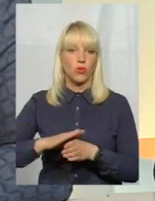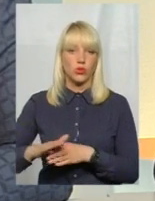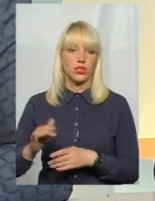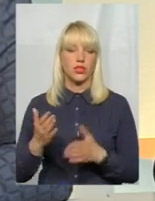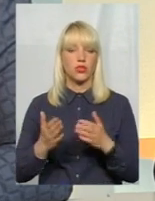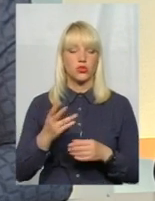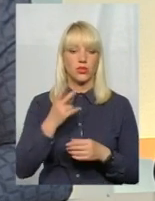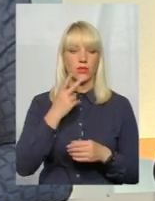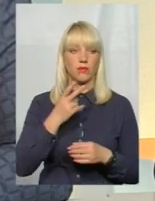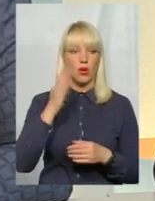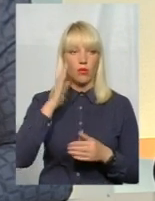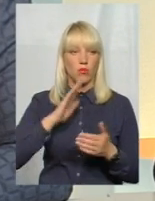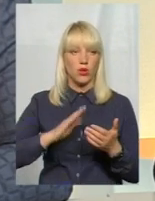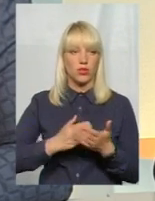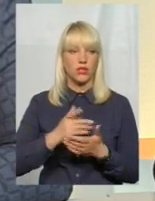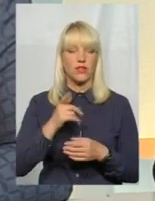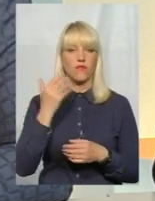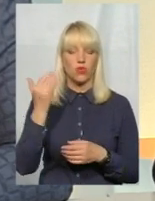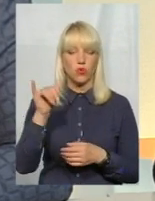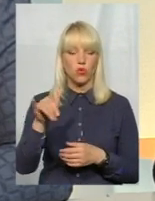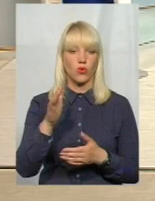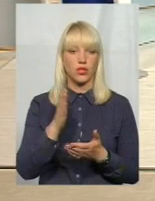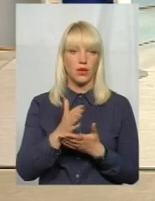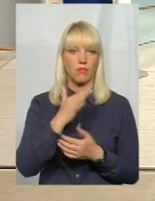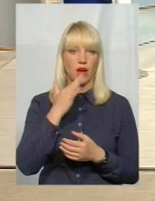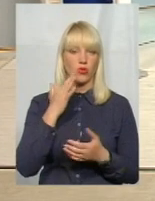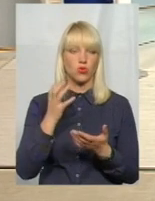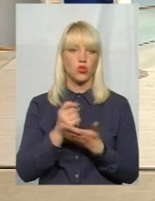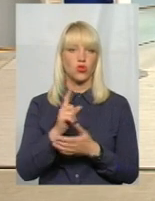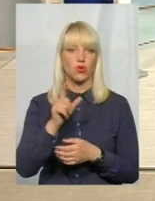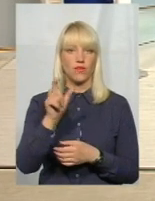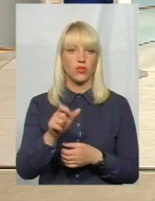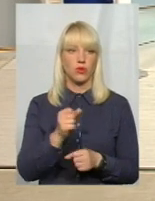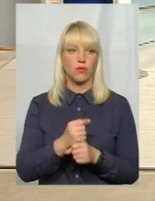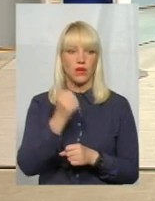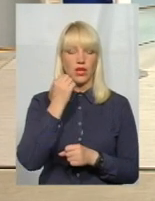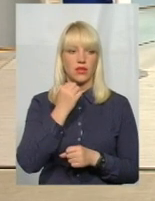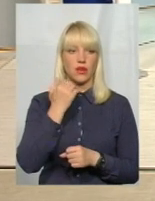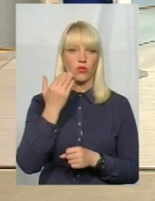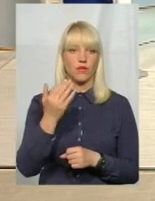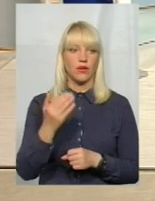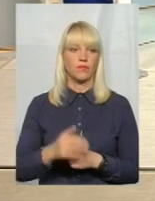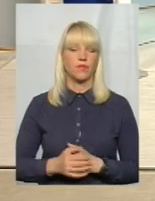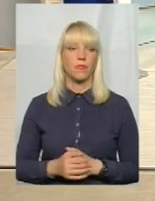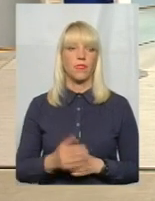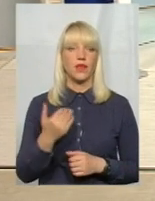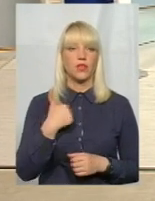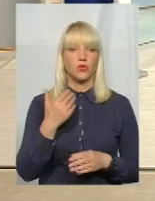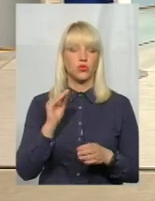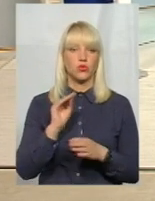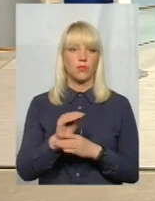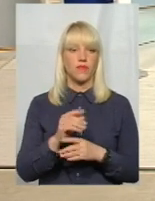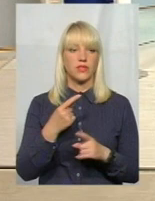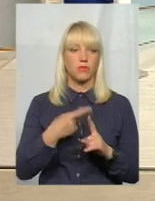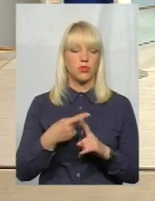політичного, то в нього є багато досягнень, то, що він зробив. Дякую, пане Юрію. Хотіли ви додати щось? Я б ще додав з позитивного,